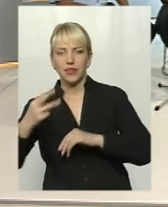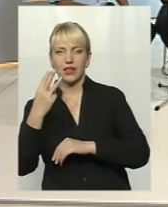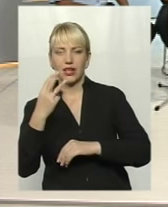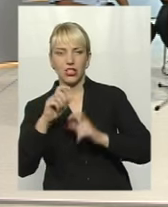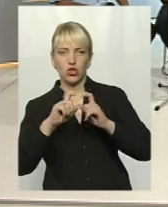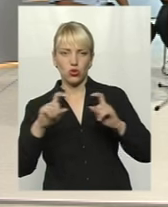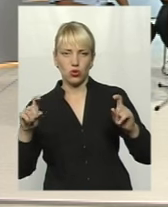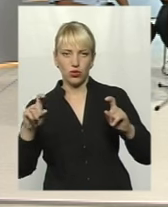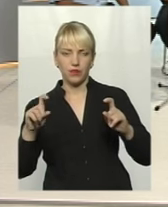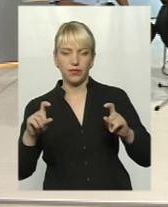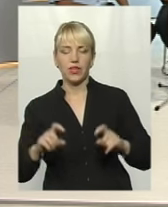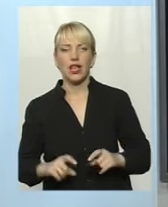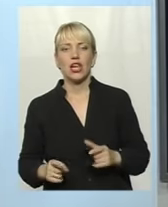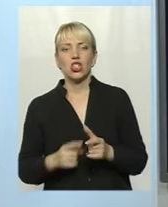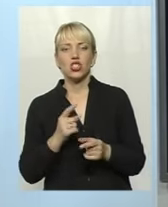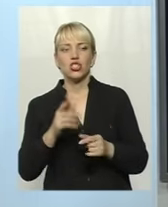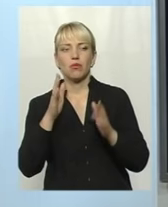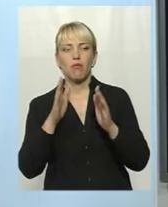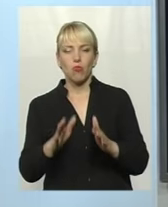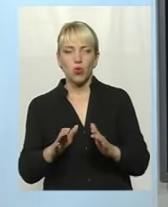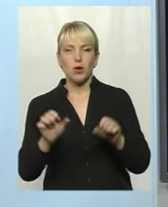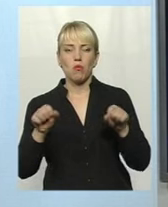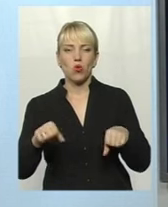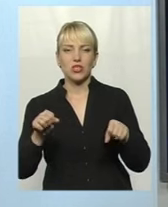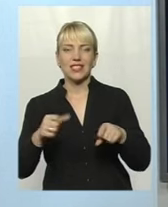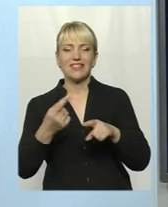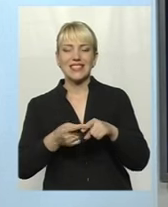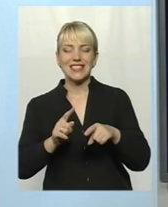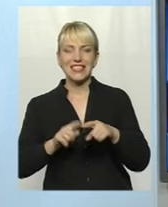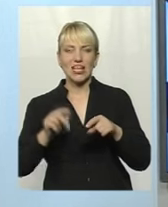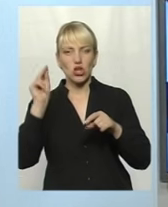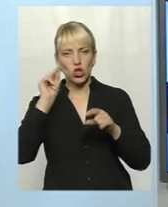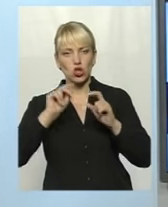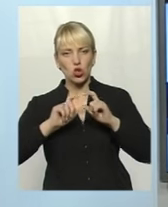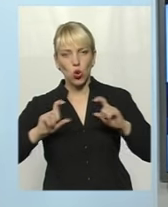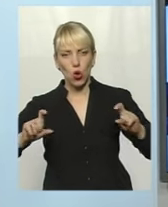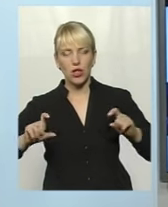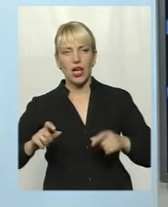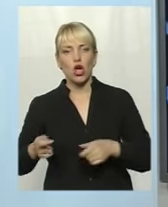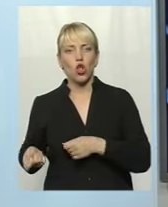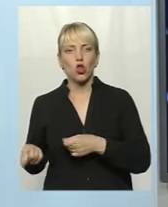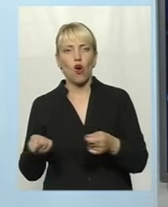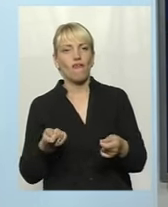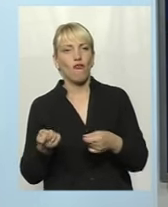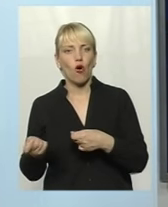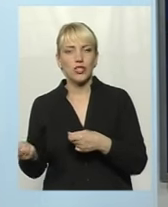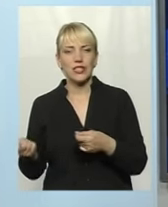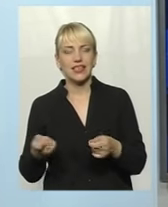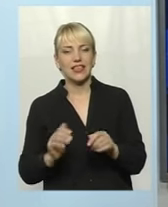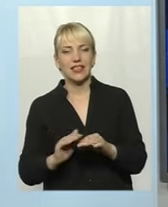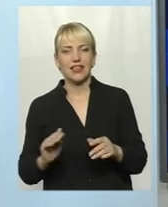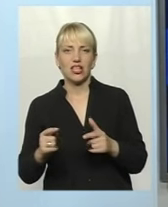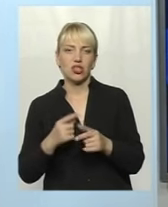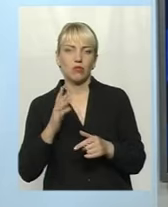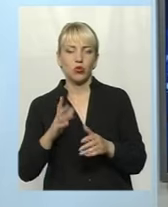можливість в ці школи довозити дітей? Чи їм доведеться добиратися рейсовими автобусами? Зараз